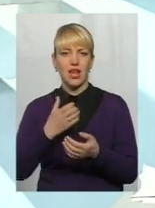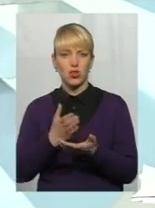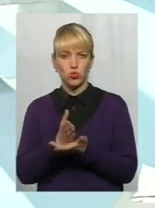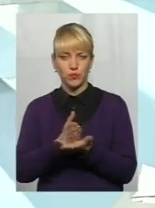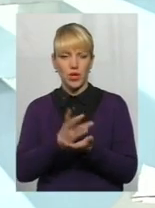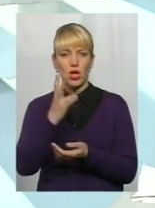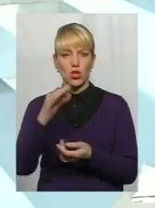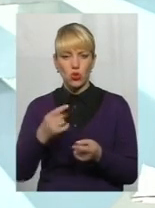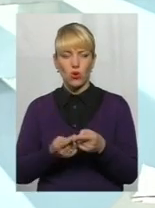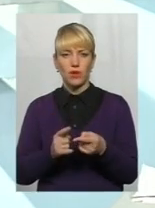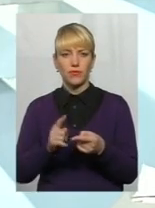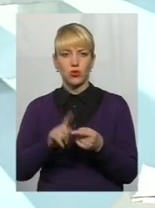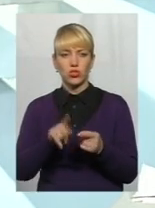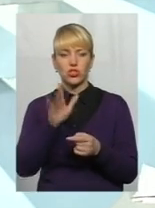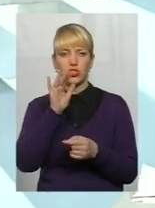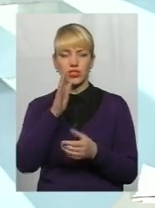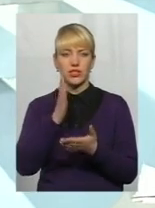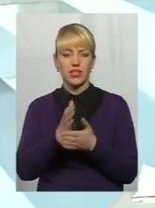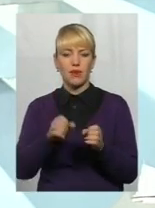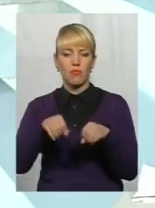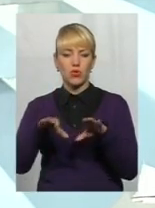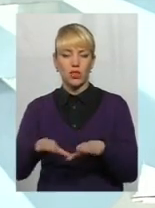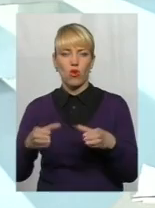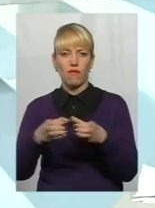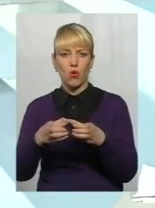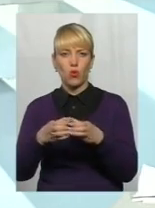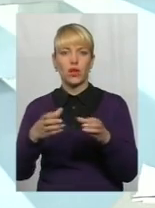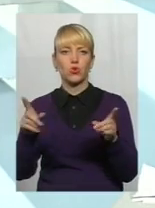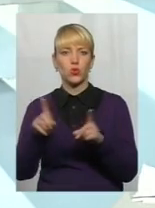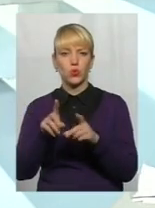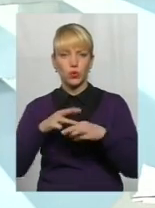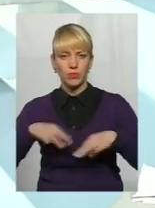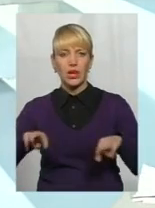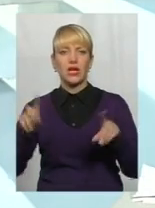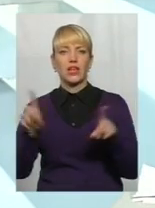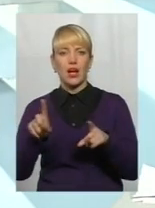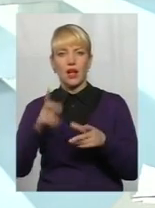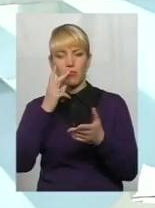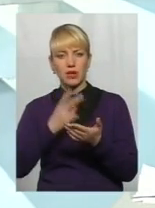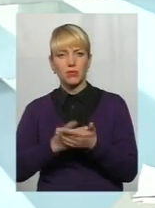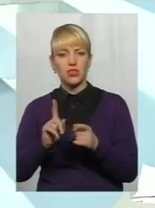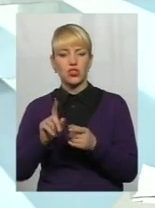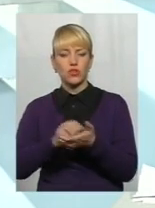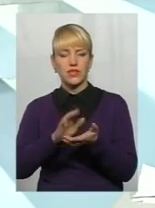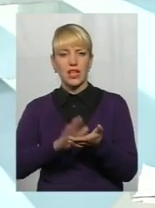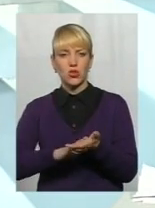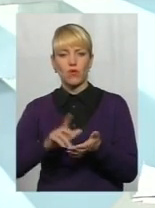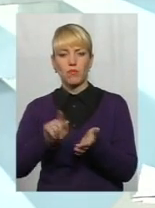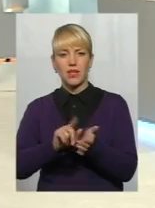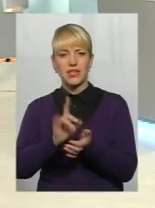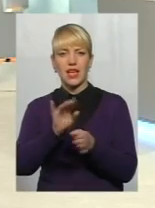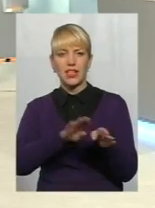Але в той же час є постанова уряду, яка передбачає встановлення пенсії на рівні величини